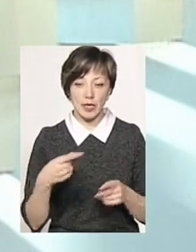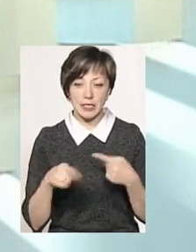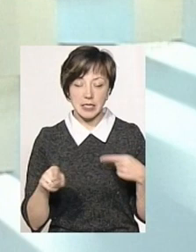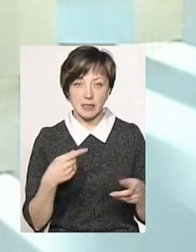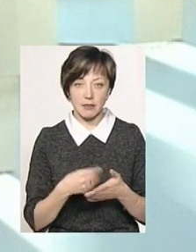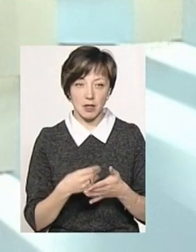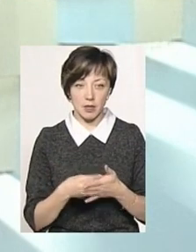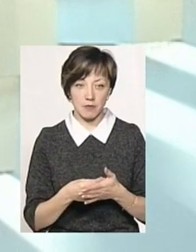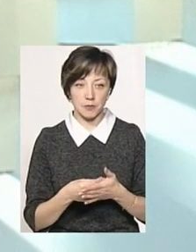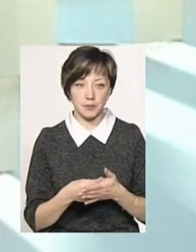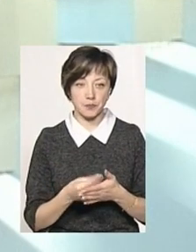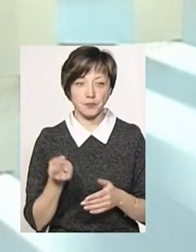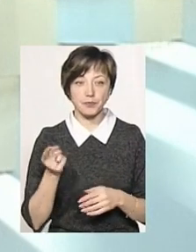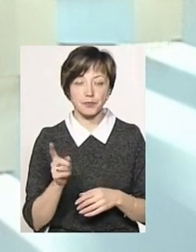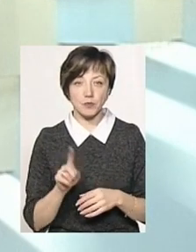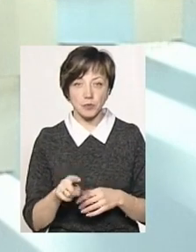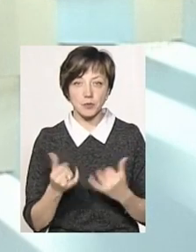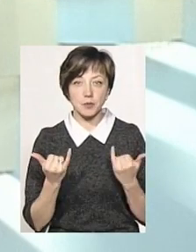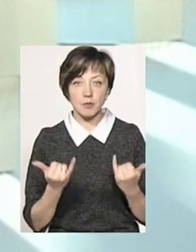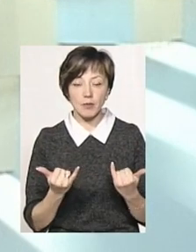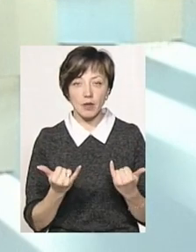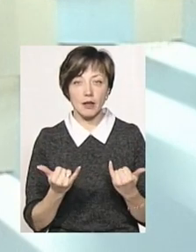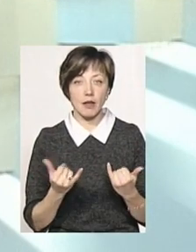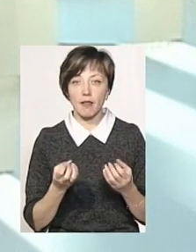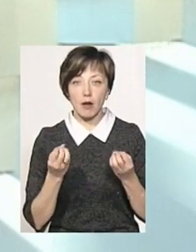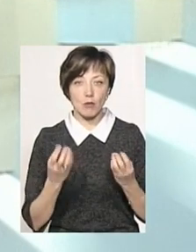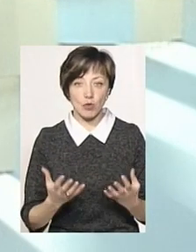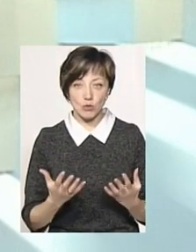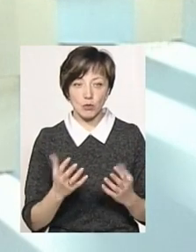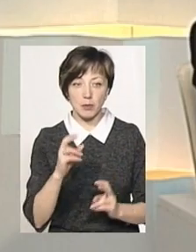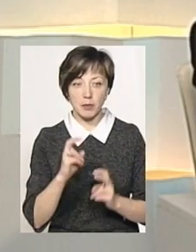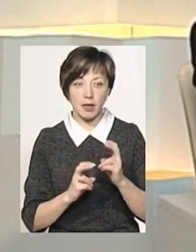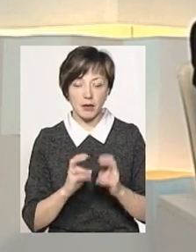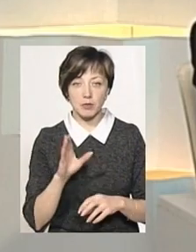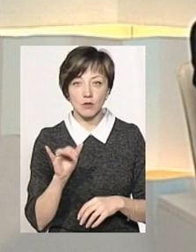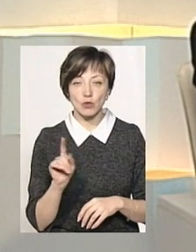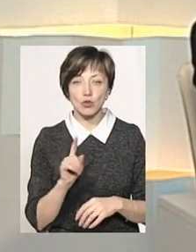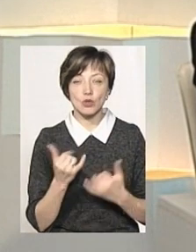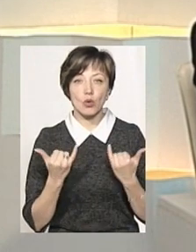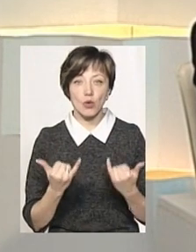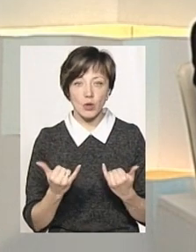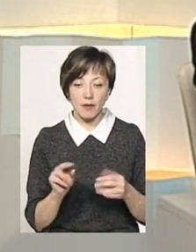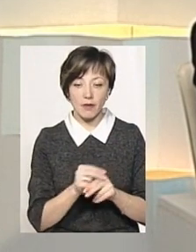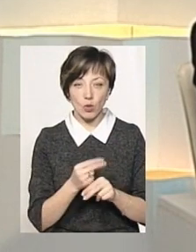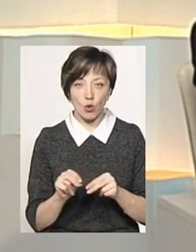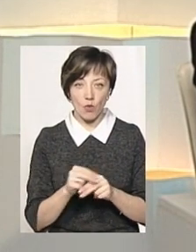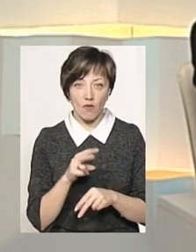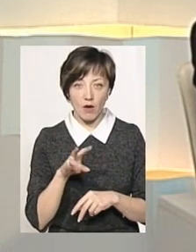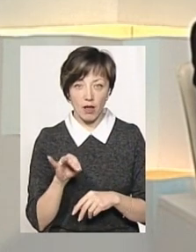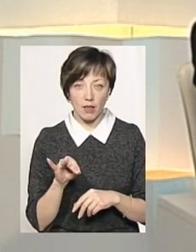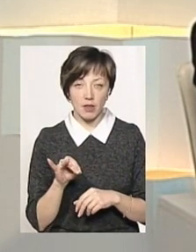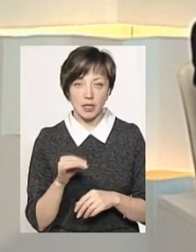різниці в тарифах. Тому сьогодні зовсім непросто підприємству. І навіть то, що сьогодні відкоригували,